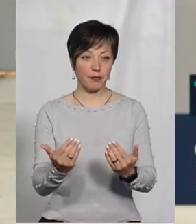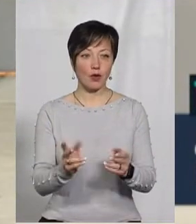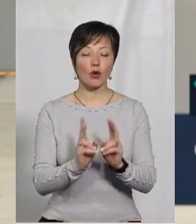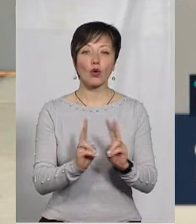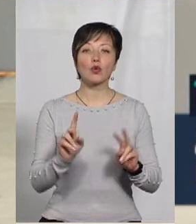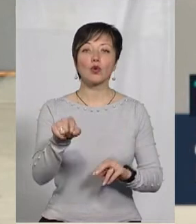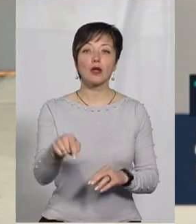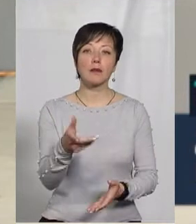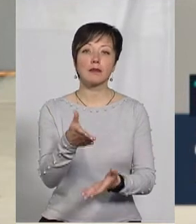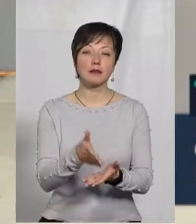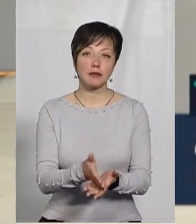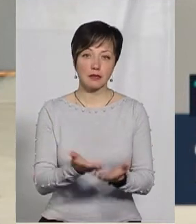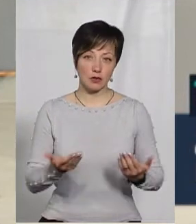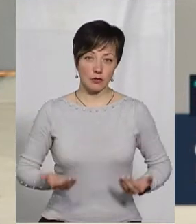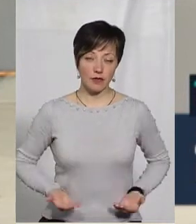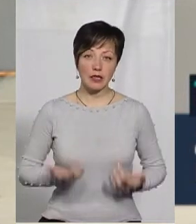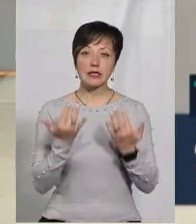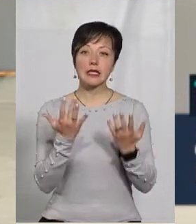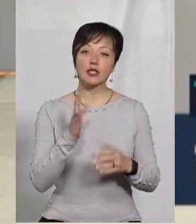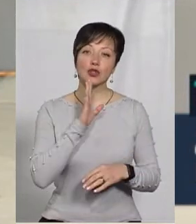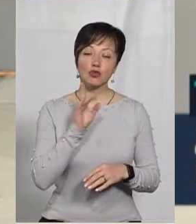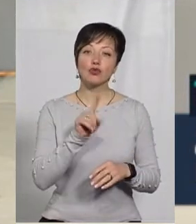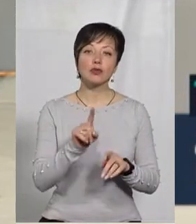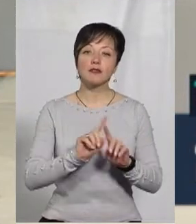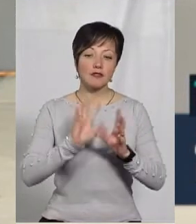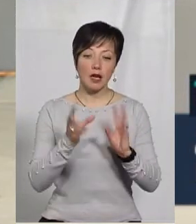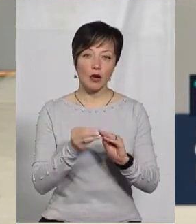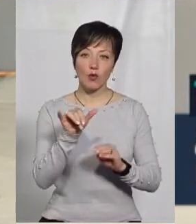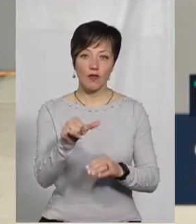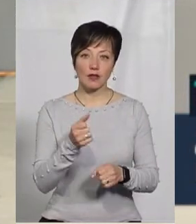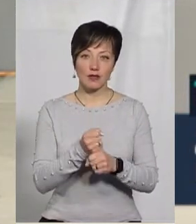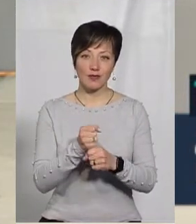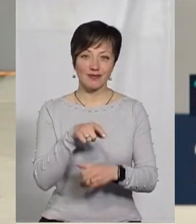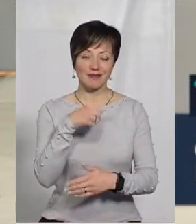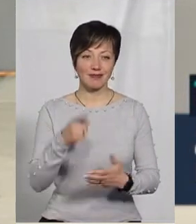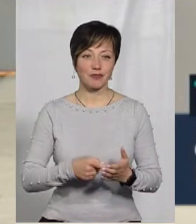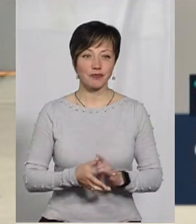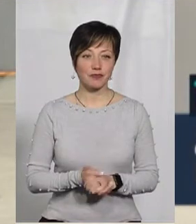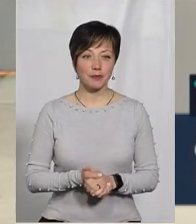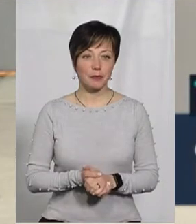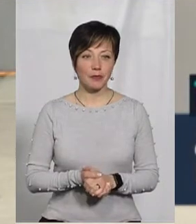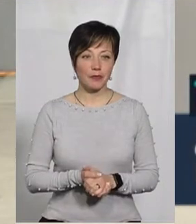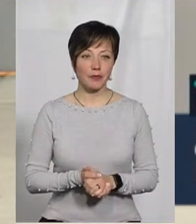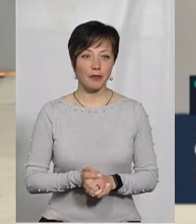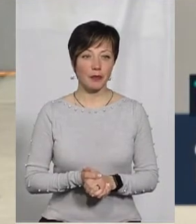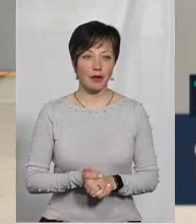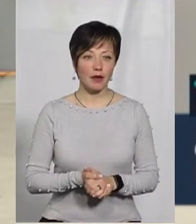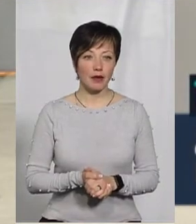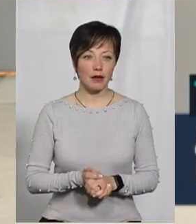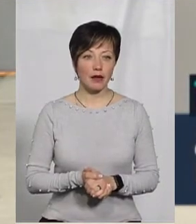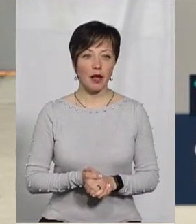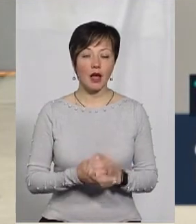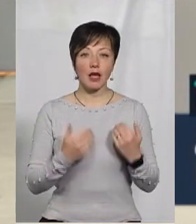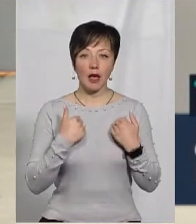Хто там зараз перебуває, скільки жінок і що там взагалі у вас? Ну, я хочу сказати взагалі